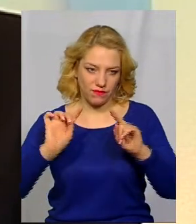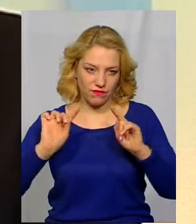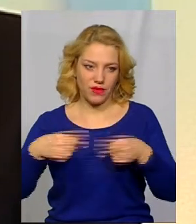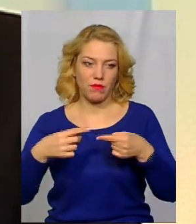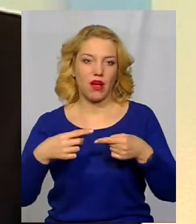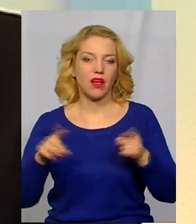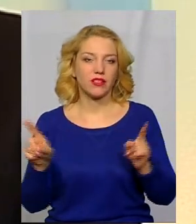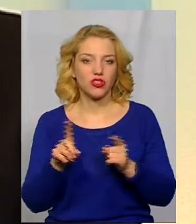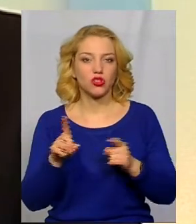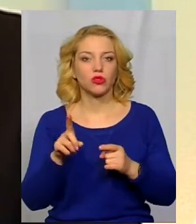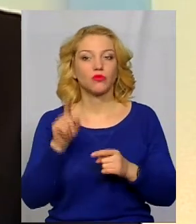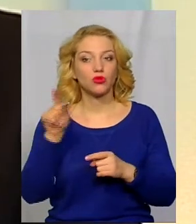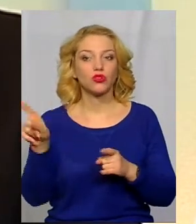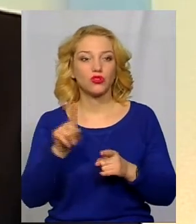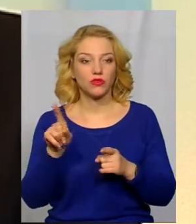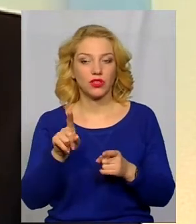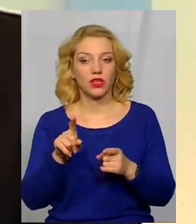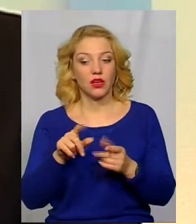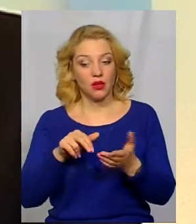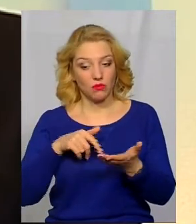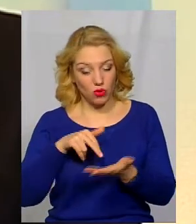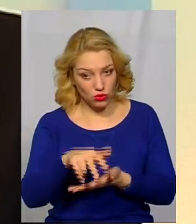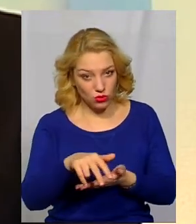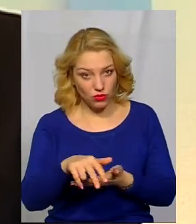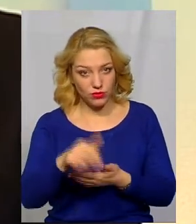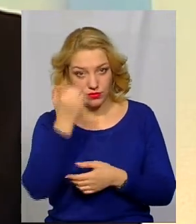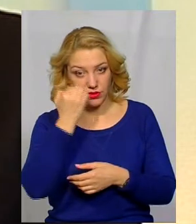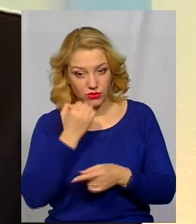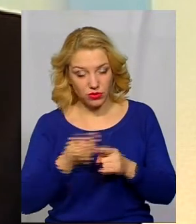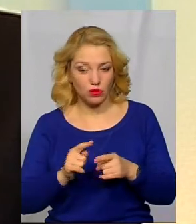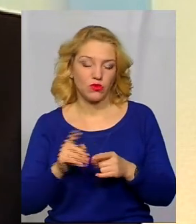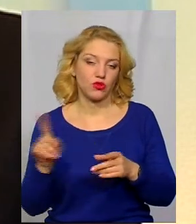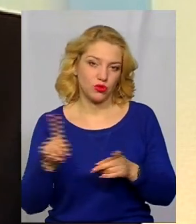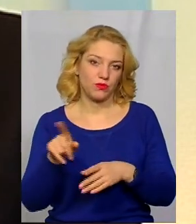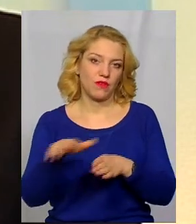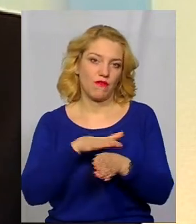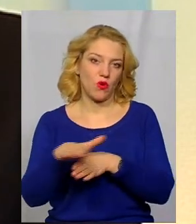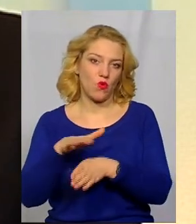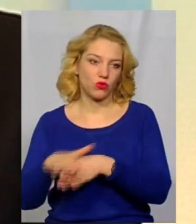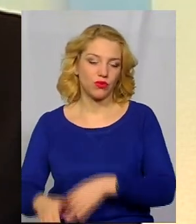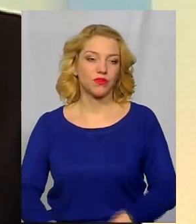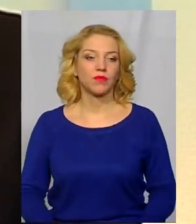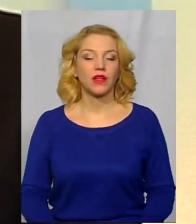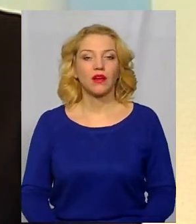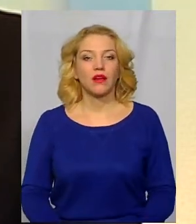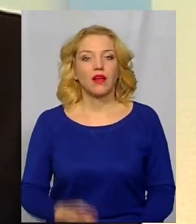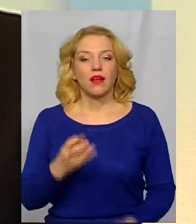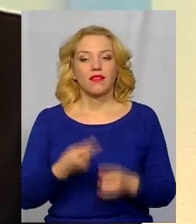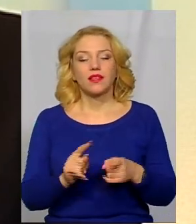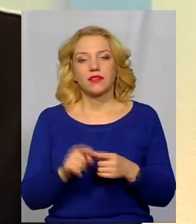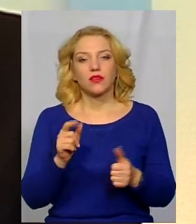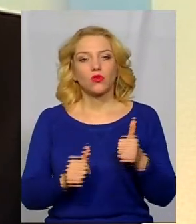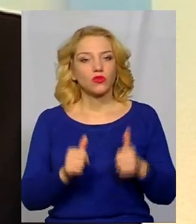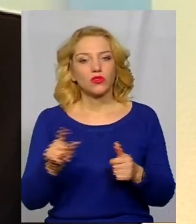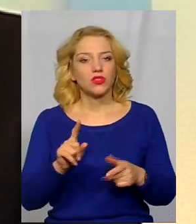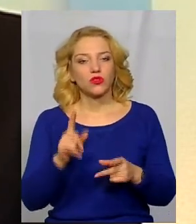тепер, щоб він то, на чому він проскочив на конкурсі, щоб він це виконав. Пані Олено, а от в цих майбутніх конкурсах на що плануєте звертати